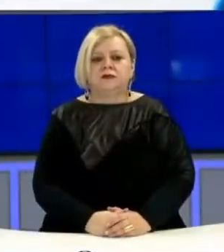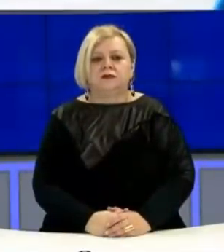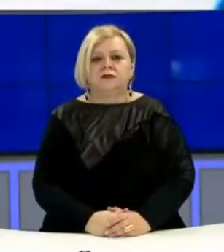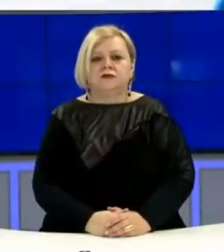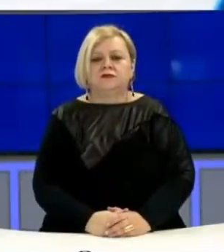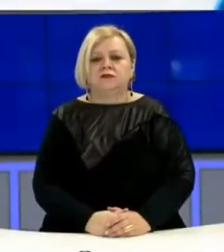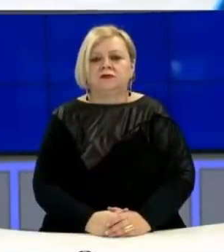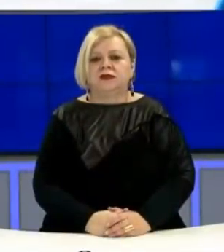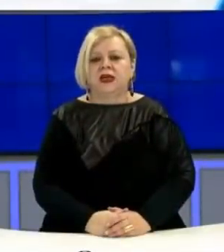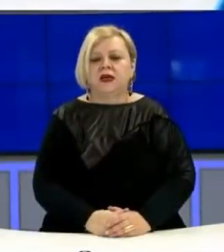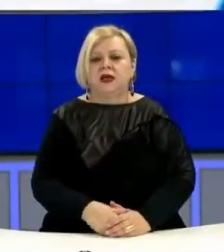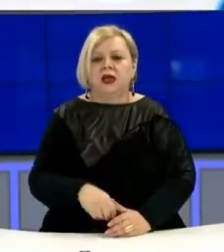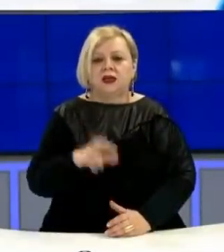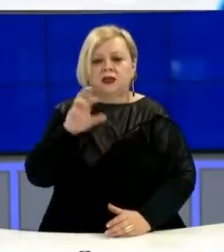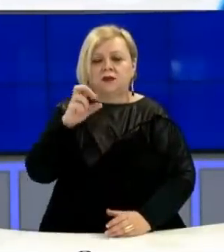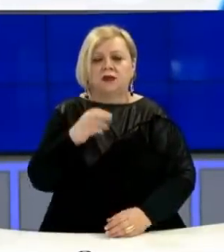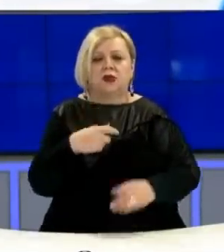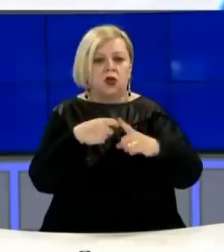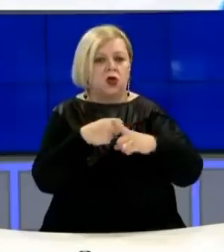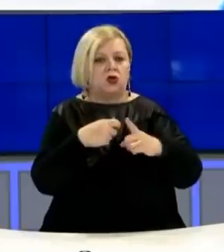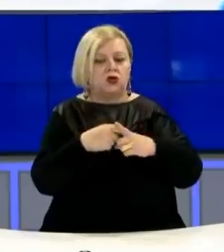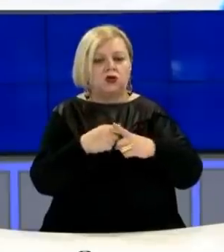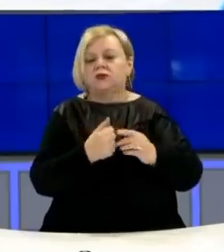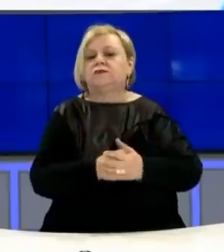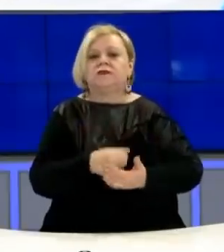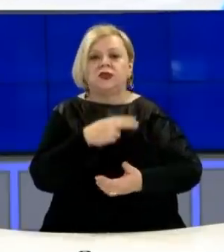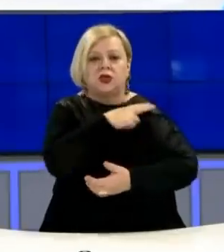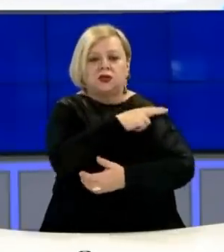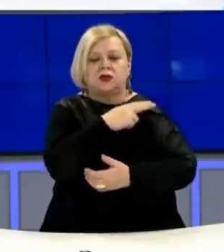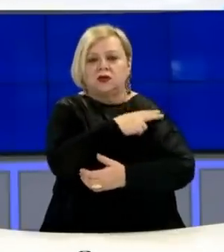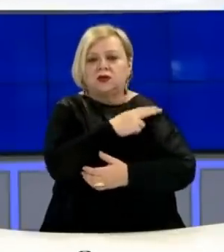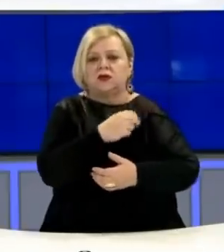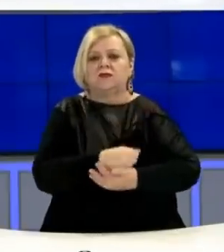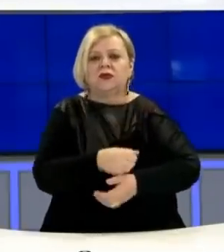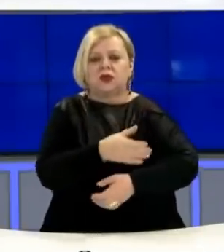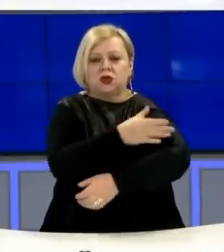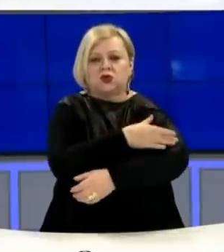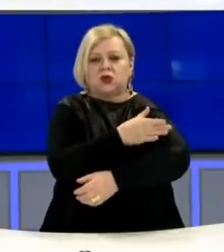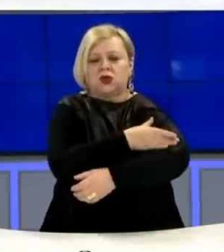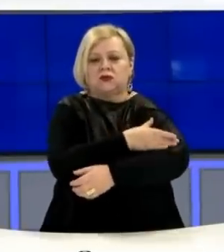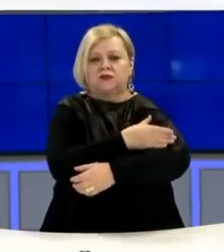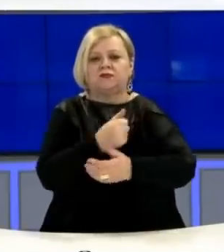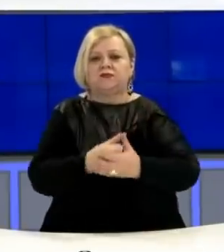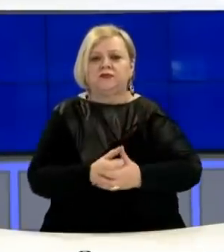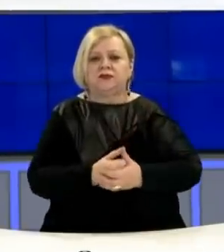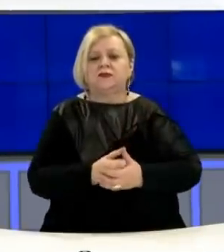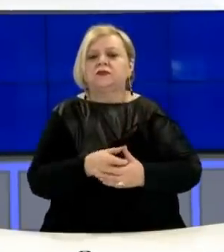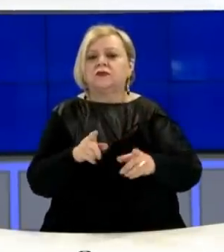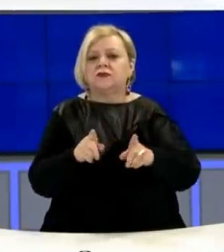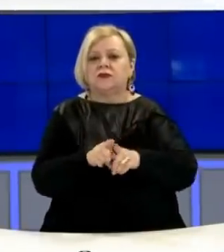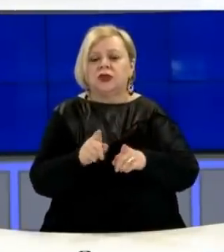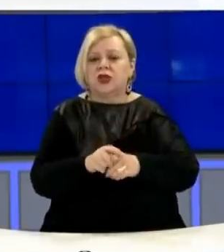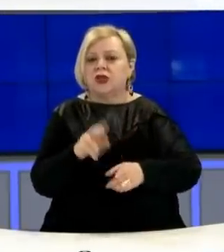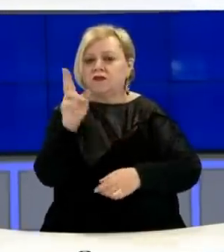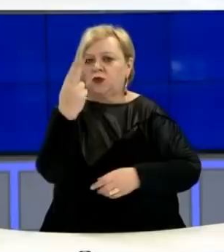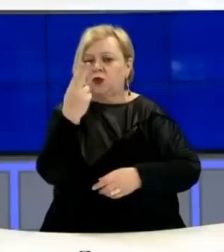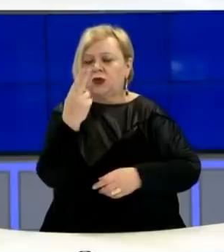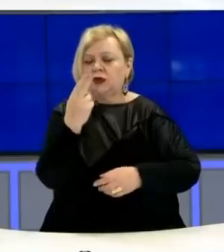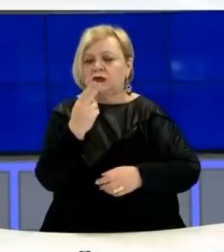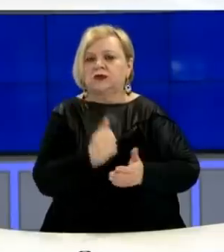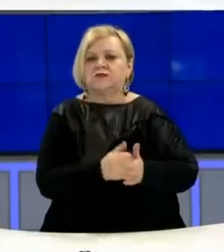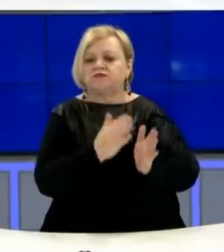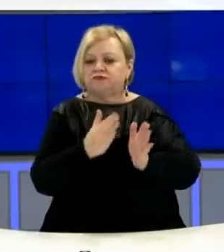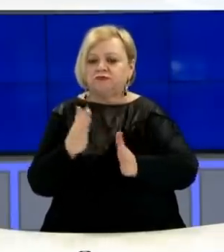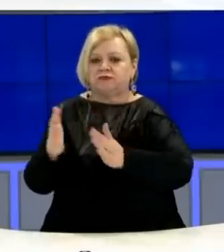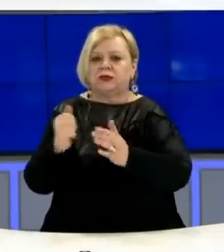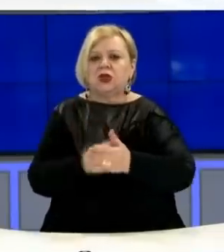E fjorem, Klokoqi nga Mareci Prishtinas e shepror i ushtrisirimtaret Kosovës në njësitin Shigjeta është iftuar i radhës nga